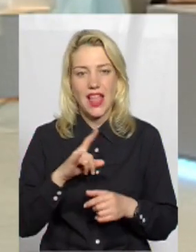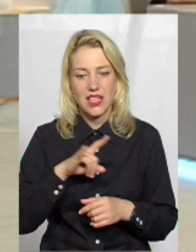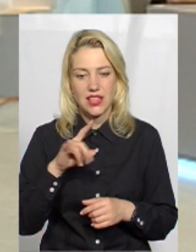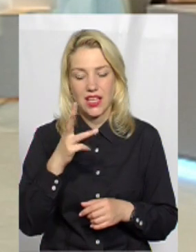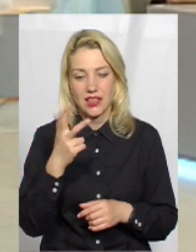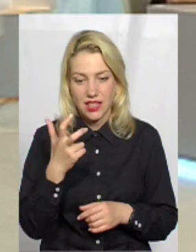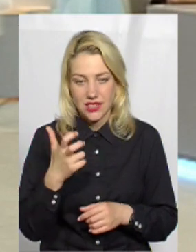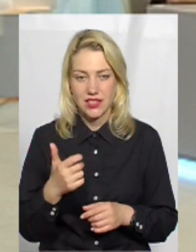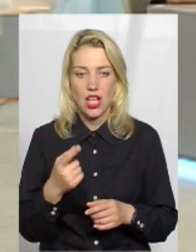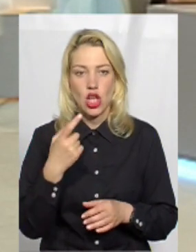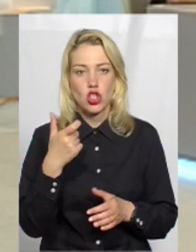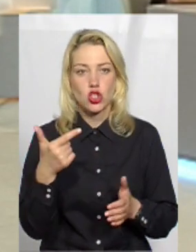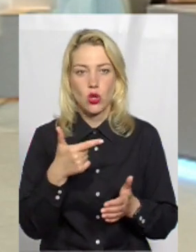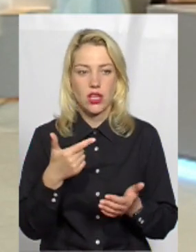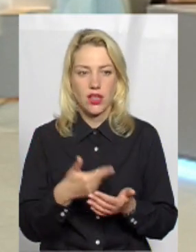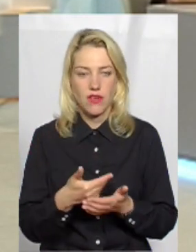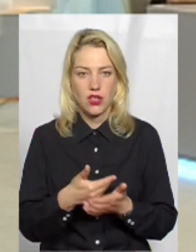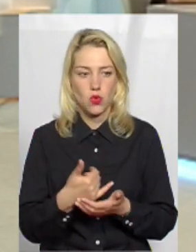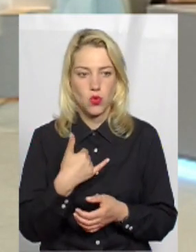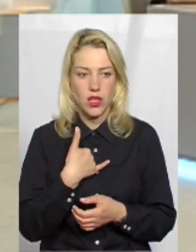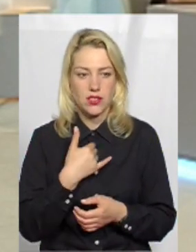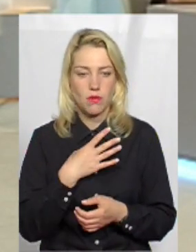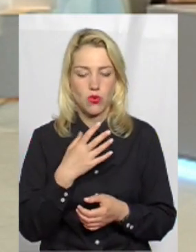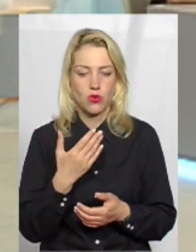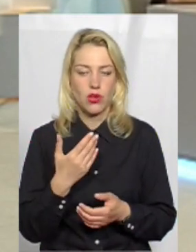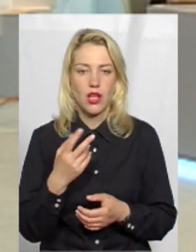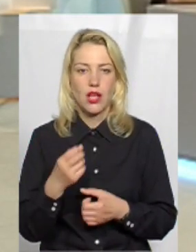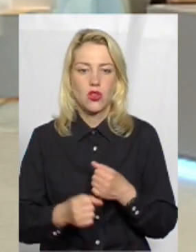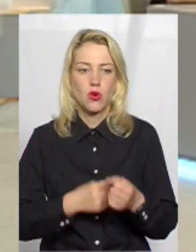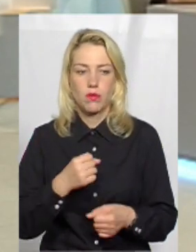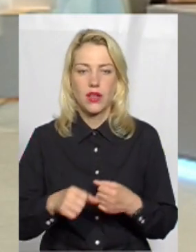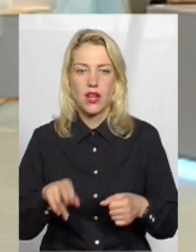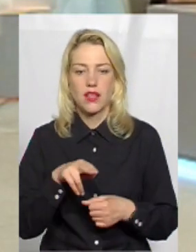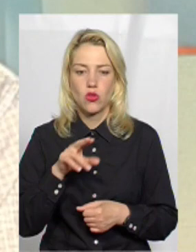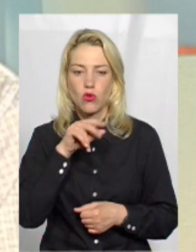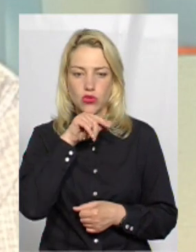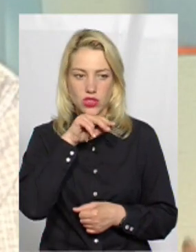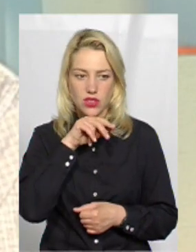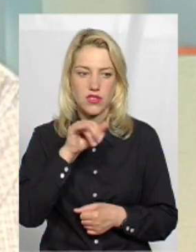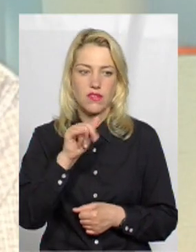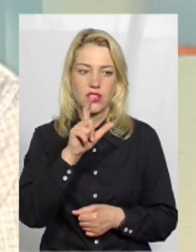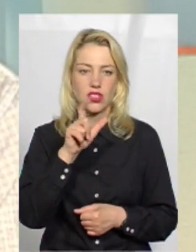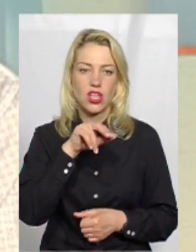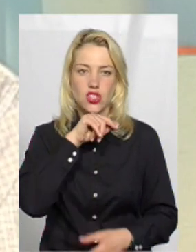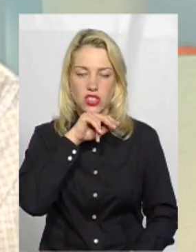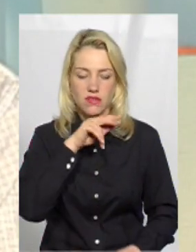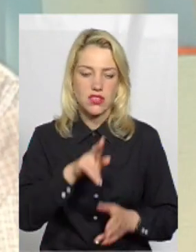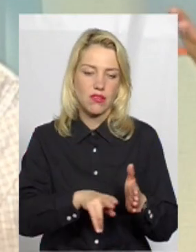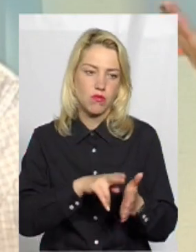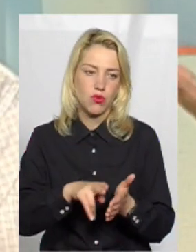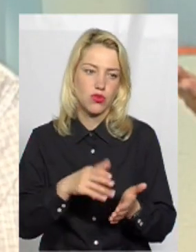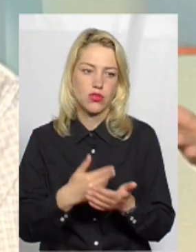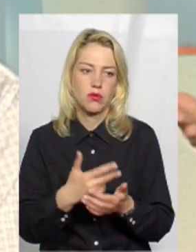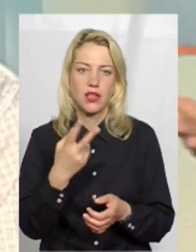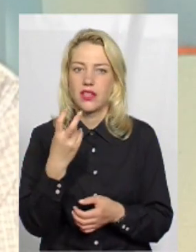десь 100 гривень в орієнтовно нас стало добирання до самих Чернівців, і там з Чернівців потяг теж десь